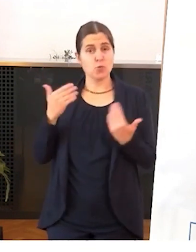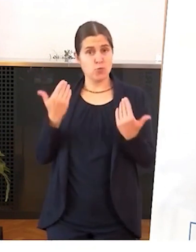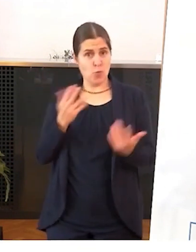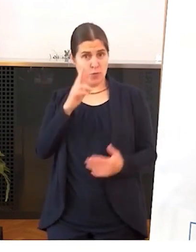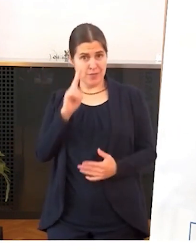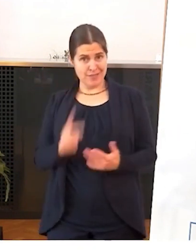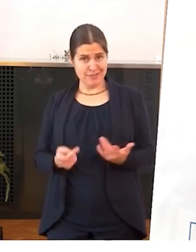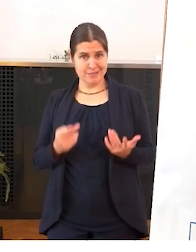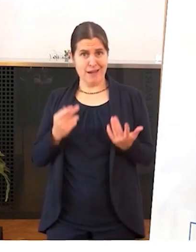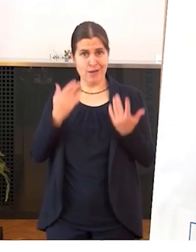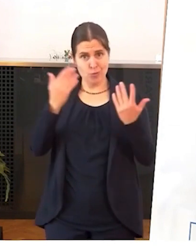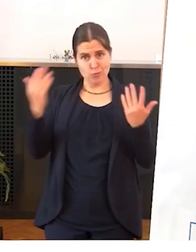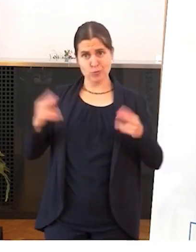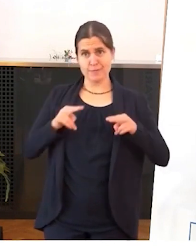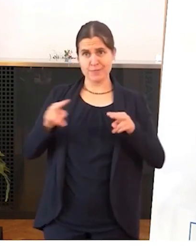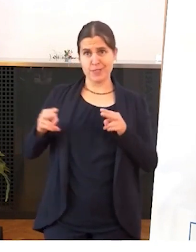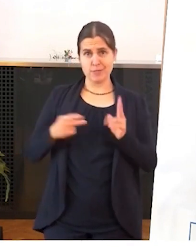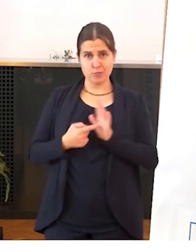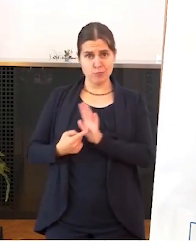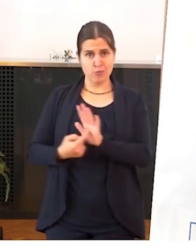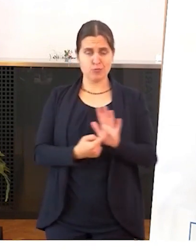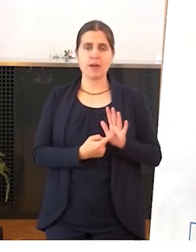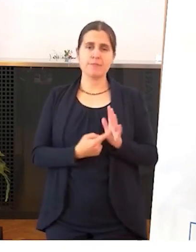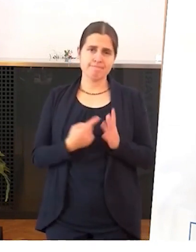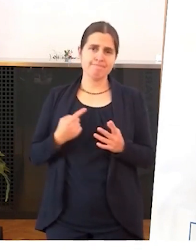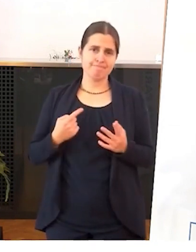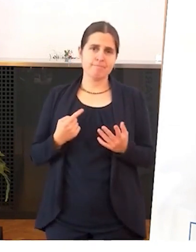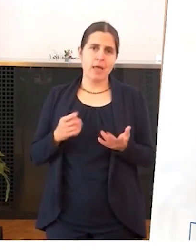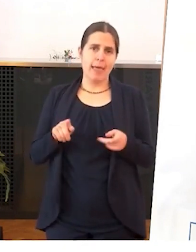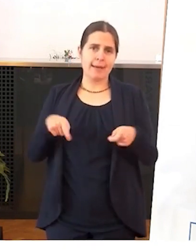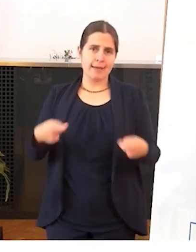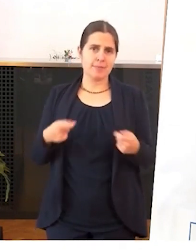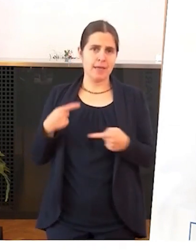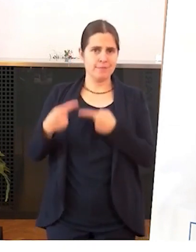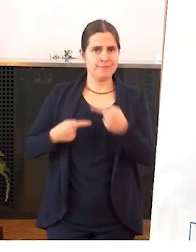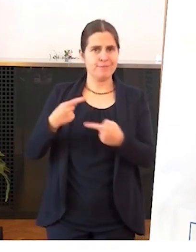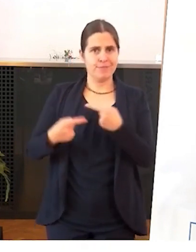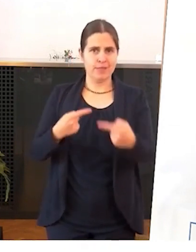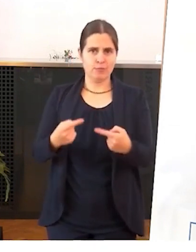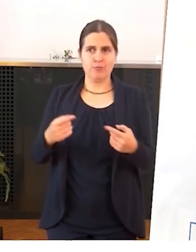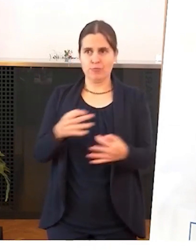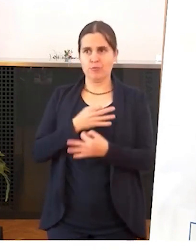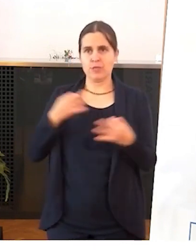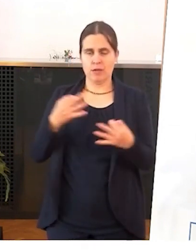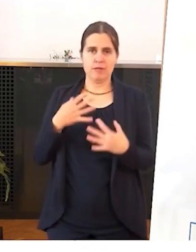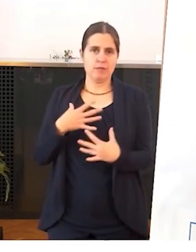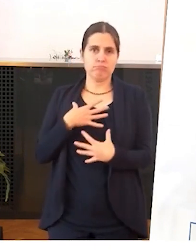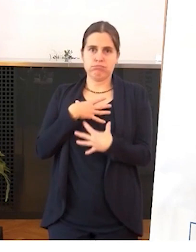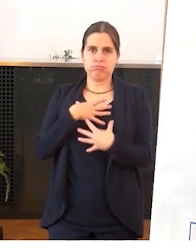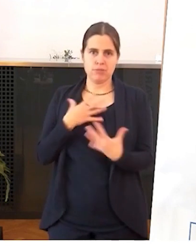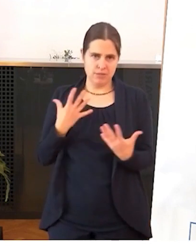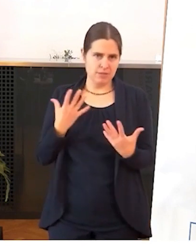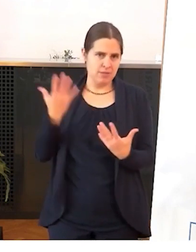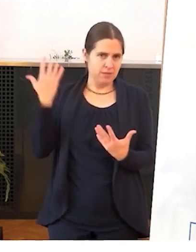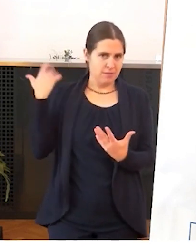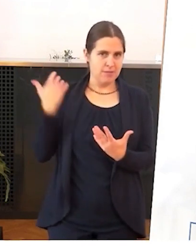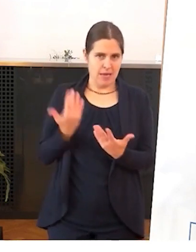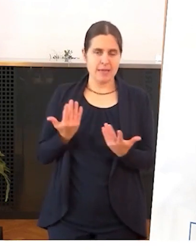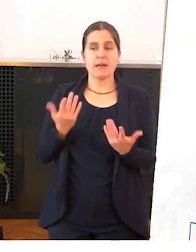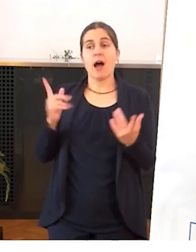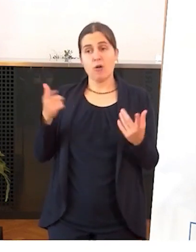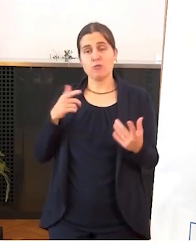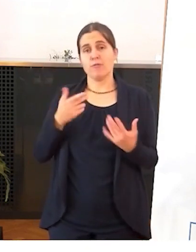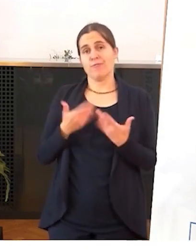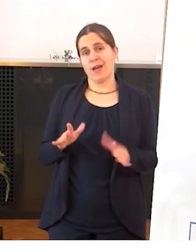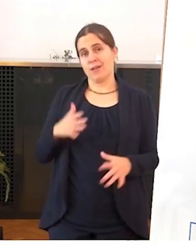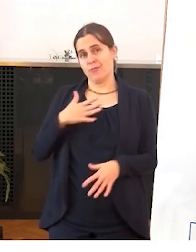einer Entwicklung, die uns in den letzten Jahren ja massiv durchgeschüttelt hat. Und das gilt gerade auch für die freie Wohlfahrtspflege.